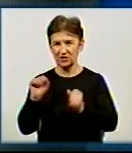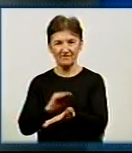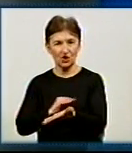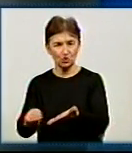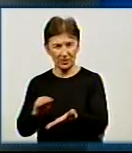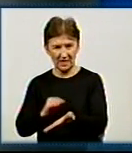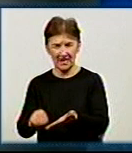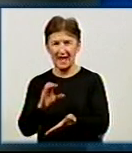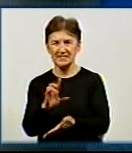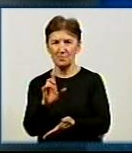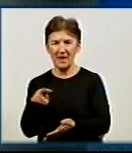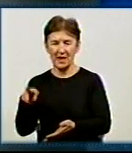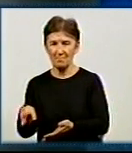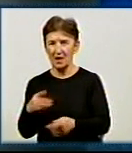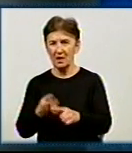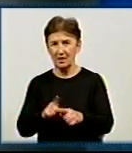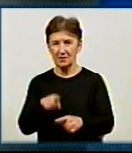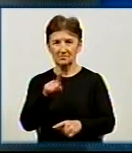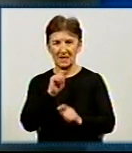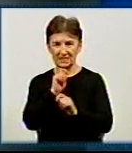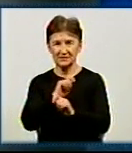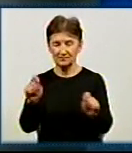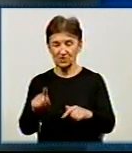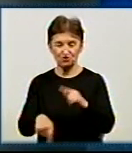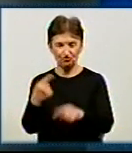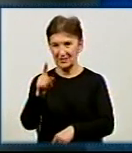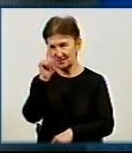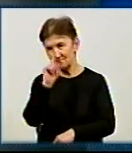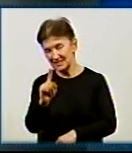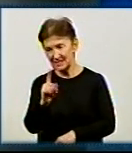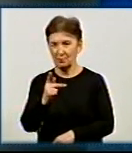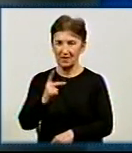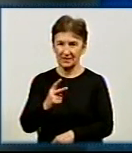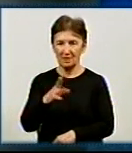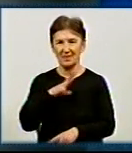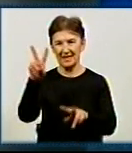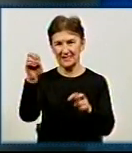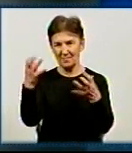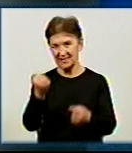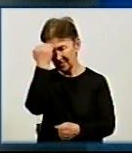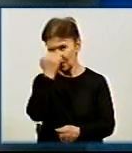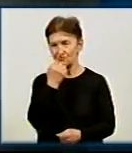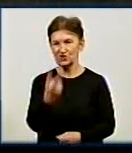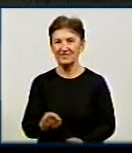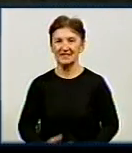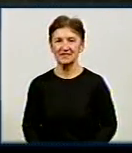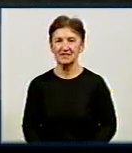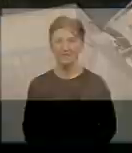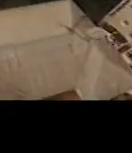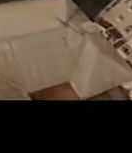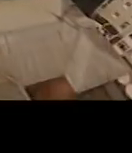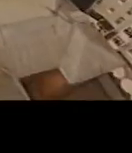інформагенцією СІБІН. Церемонія нагородження за місяць-повтора. Це була тема дня. Дякую, що дивились. Хай щастий. Дякую.